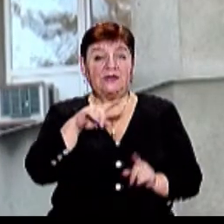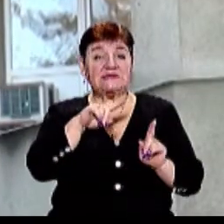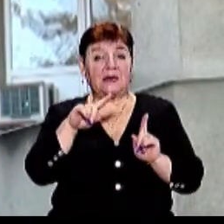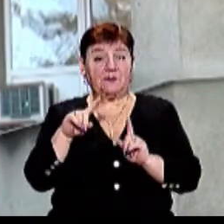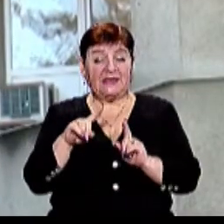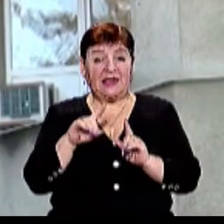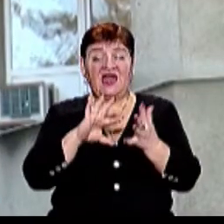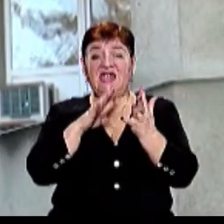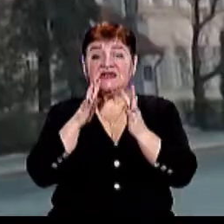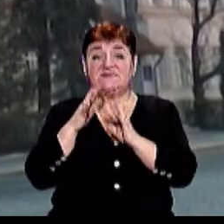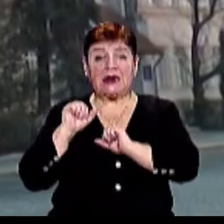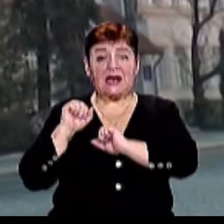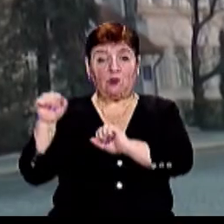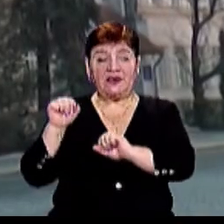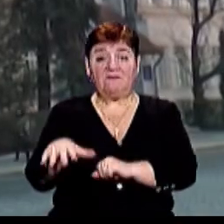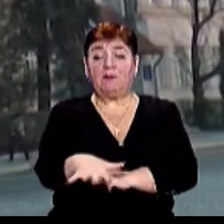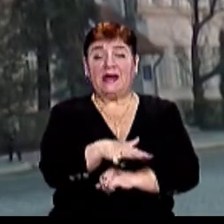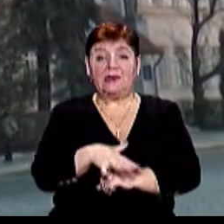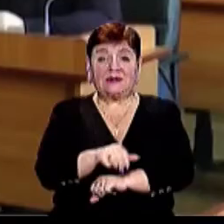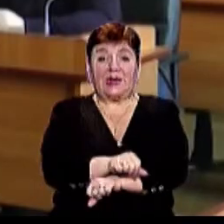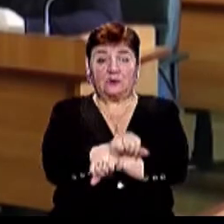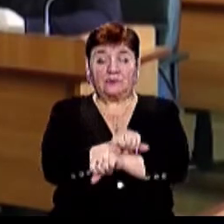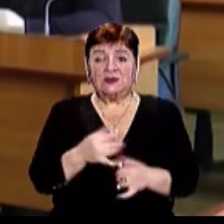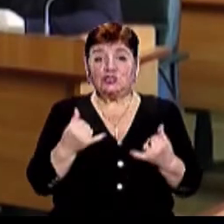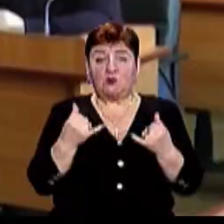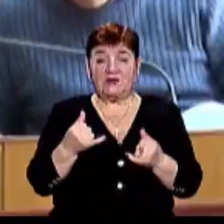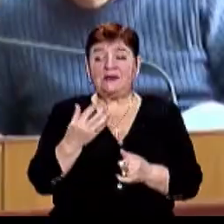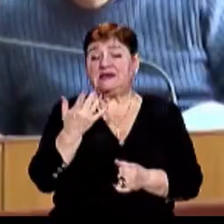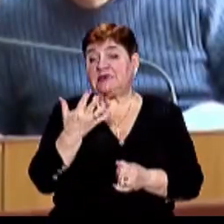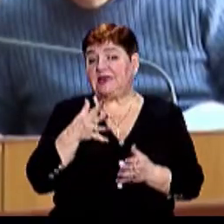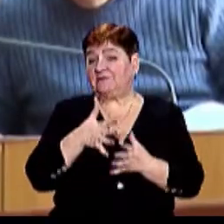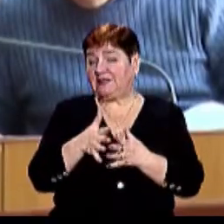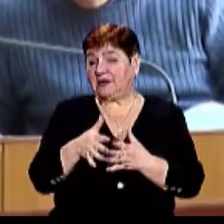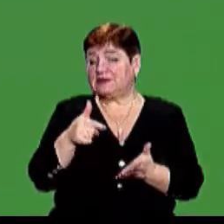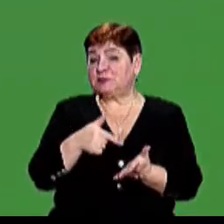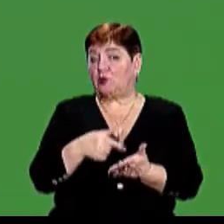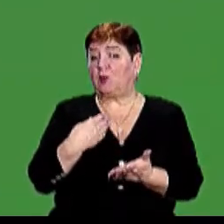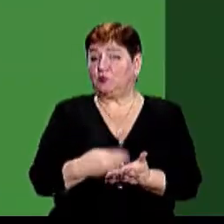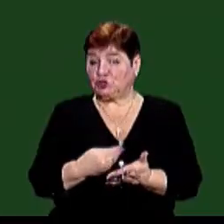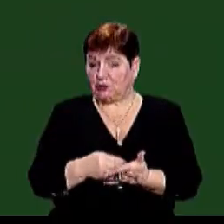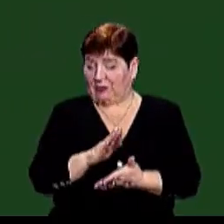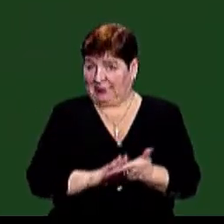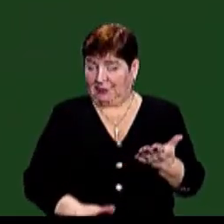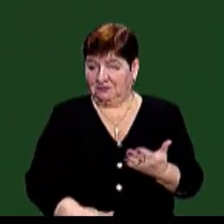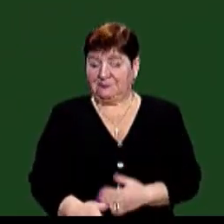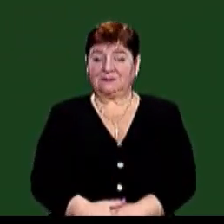та сквер Героїв Майдану мають відновити цього року Скільки грошей витратять із міського бюджету, дивіться далі